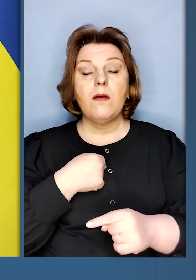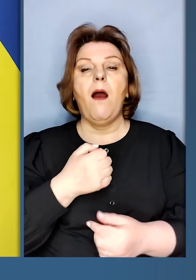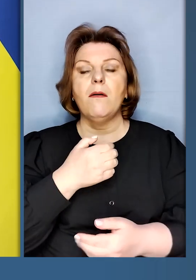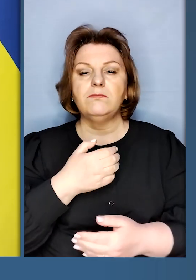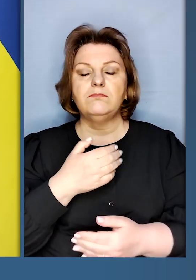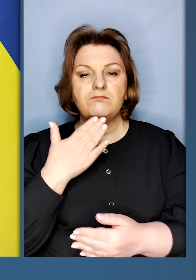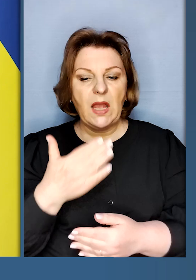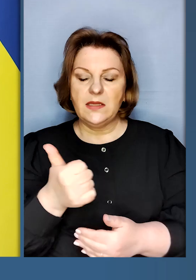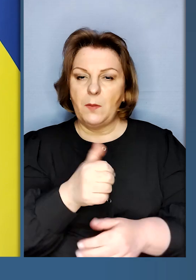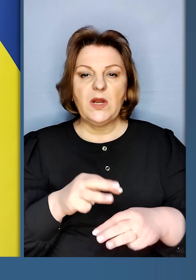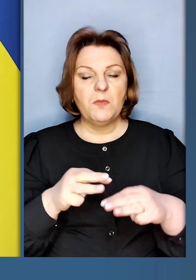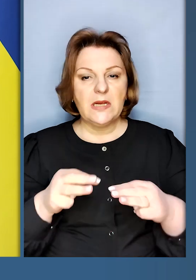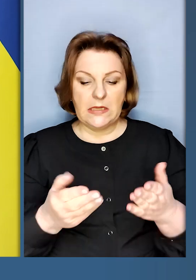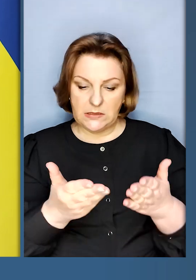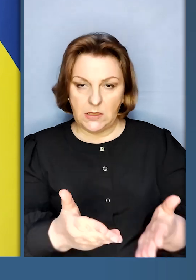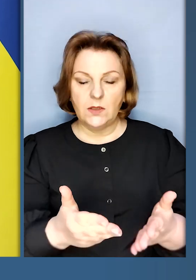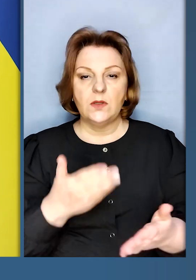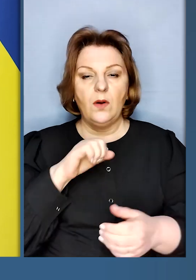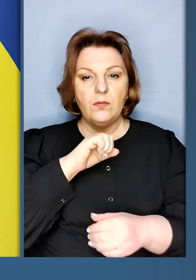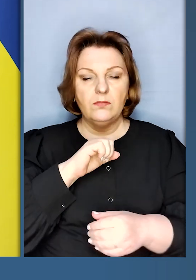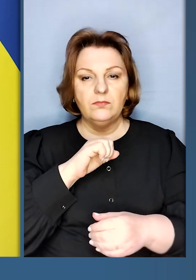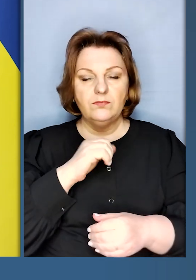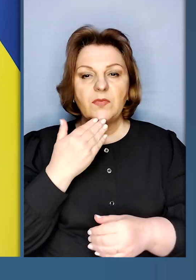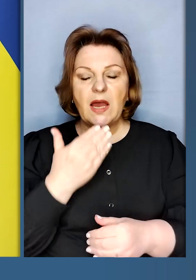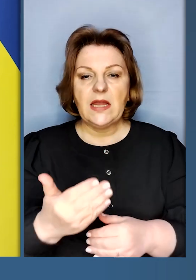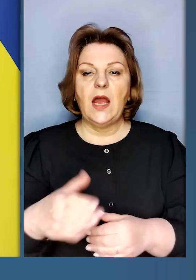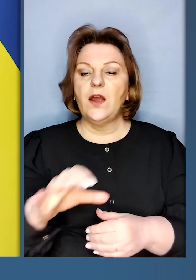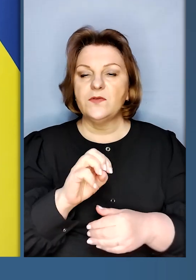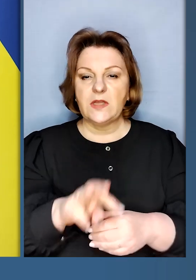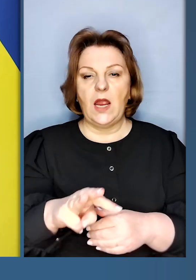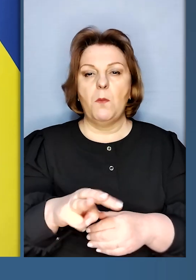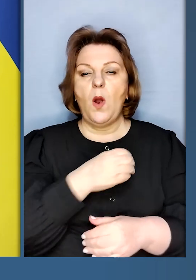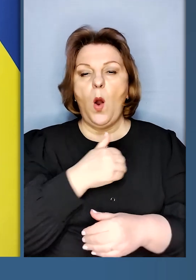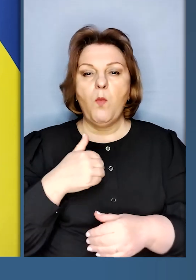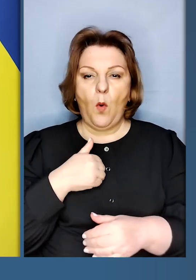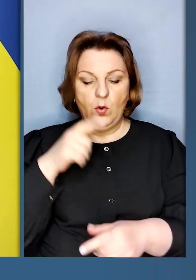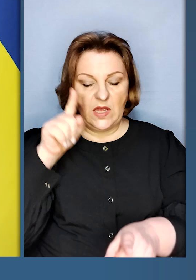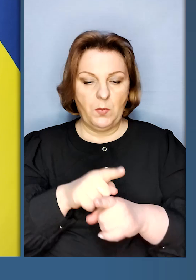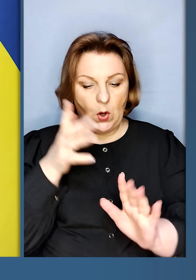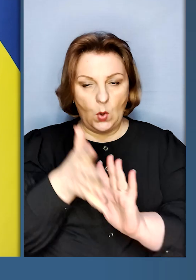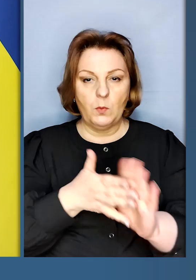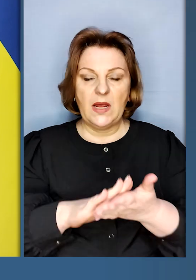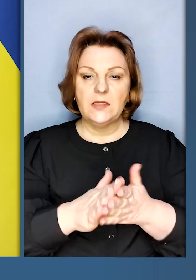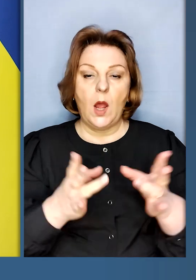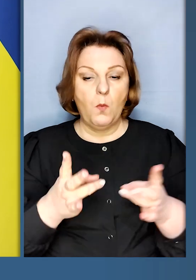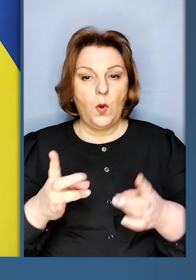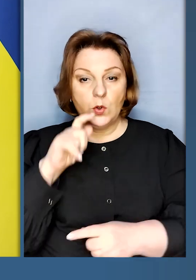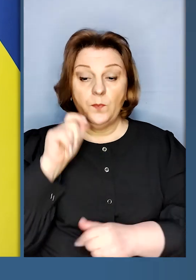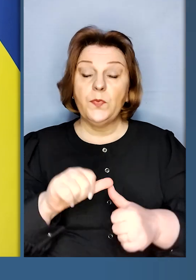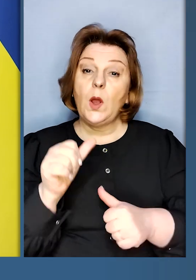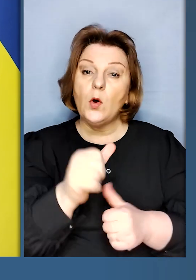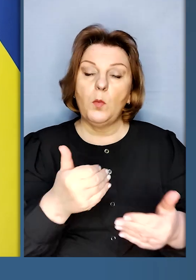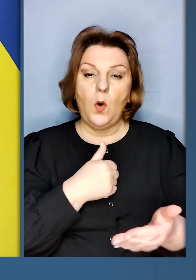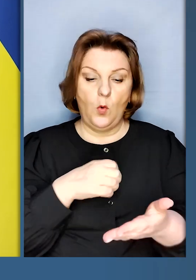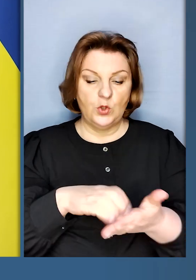я дякую прем'єр-міністру, і дякую усім нашим польським братам за розуміння ситуації, розуміння потреб України. Окремо,